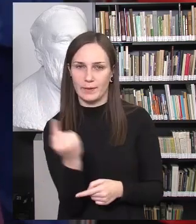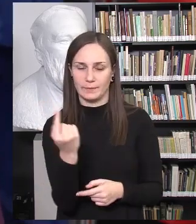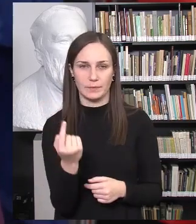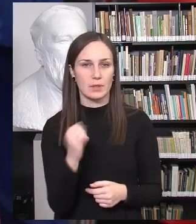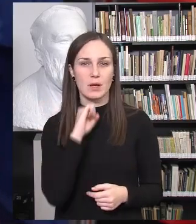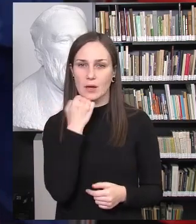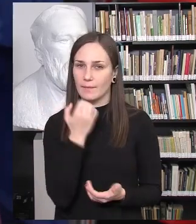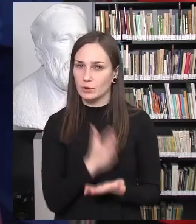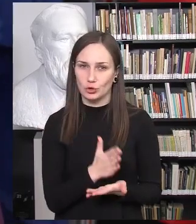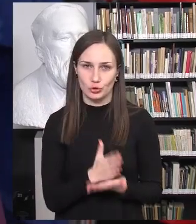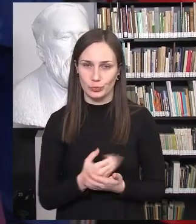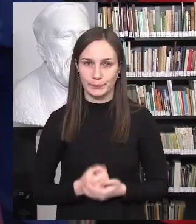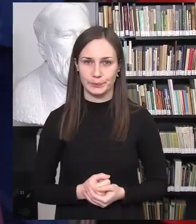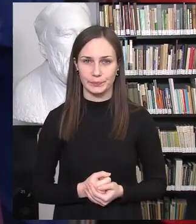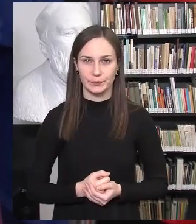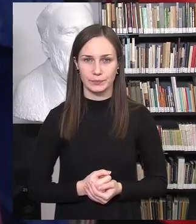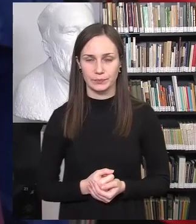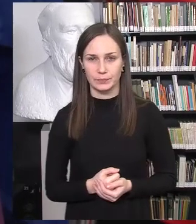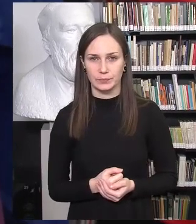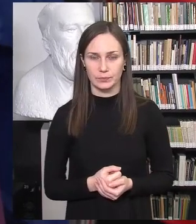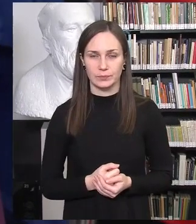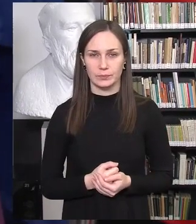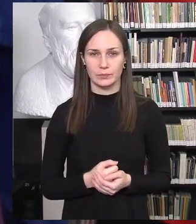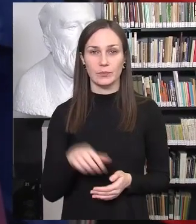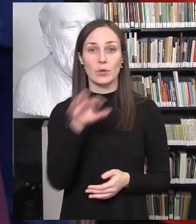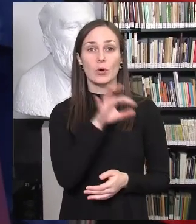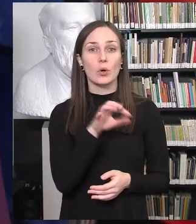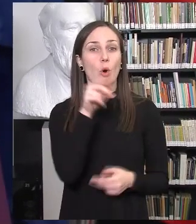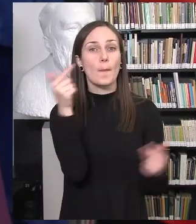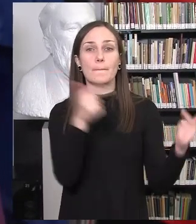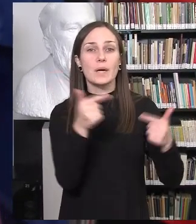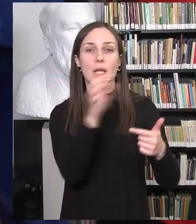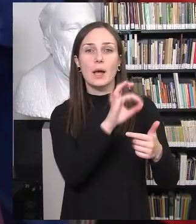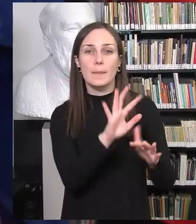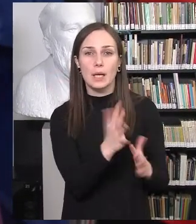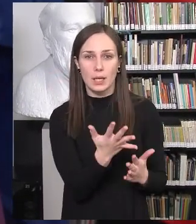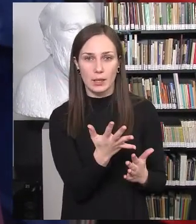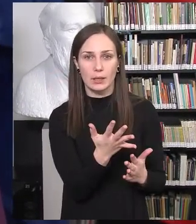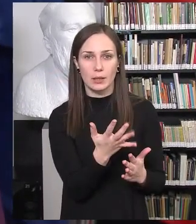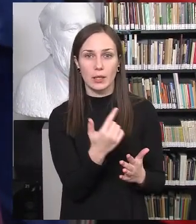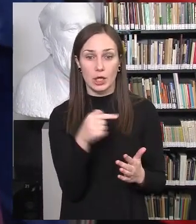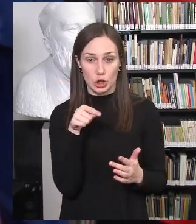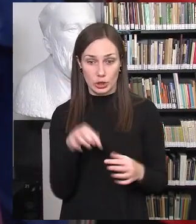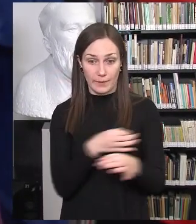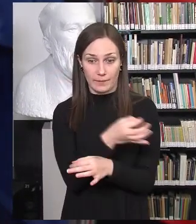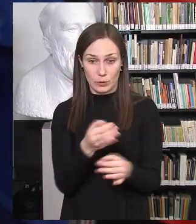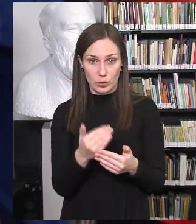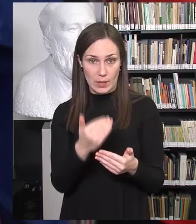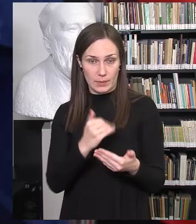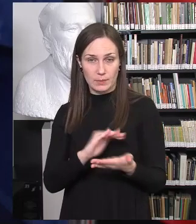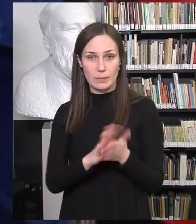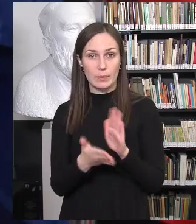ir apie ką tas patyčias yra. Ir ruoždamas į šitą diskusiją,